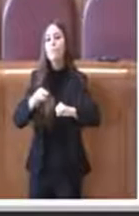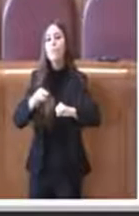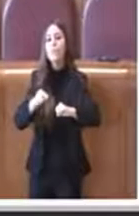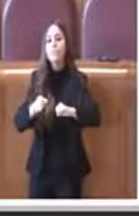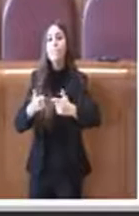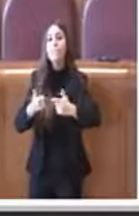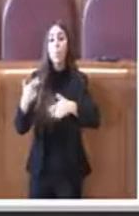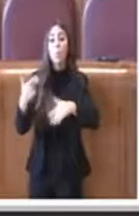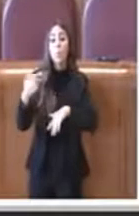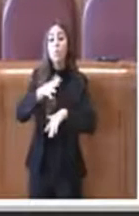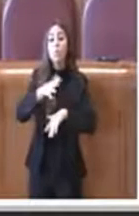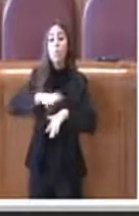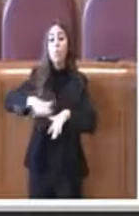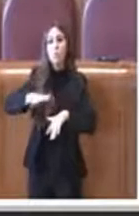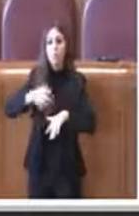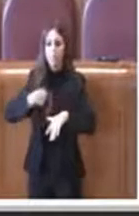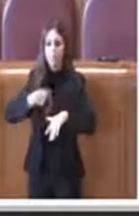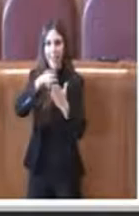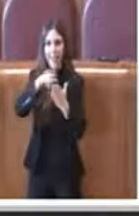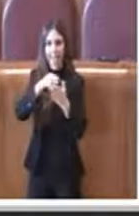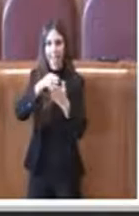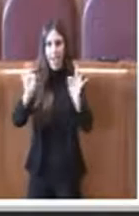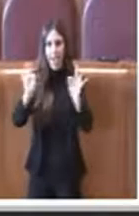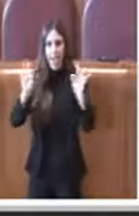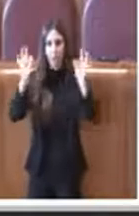leggo testualmente